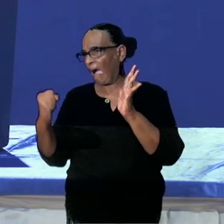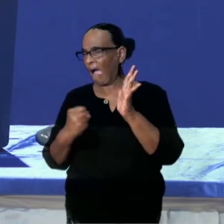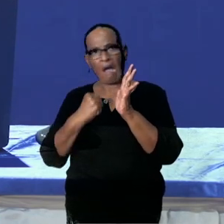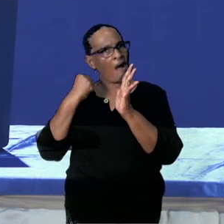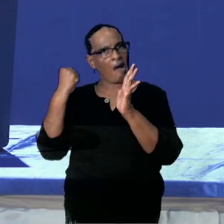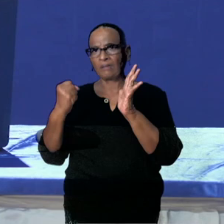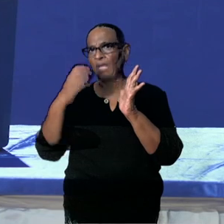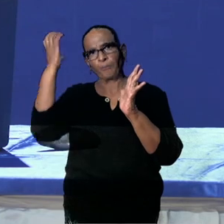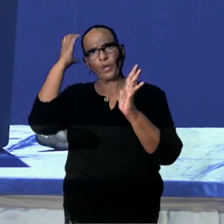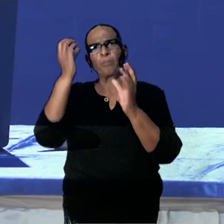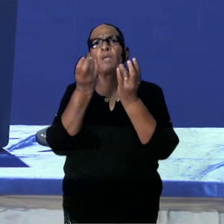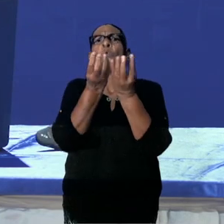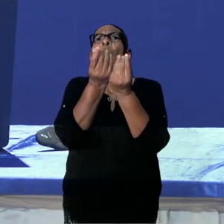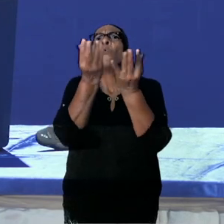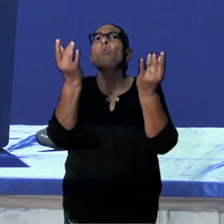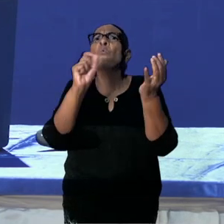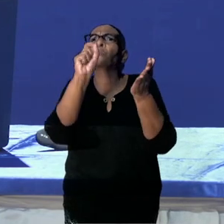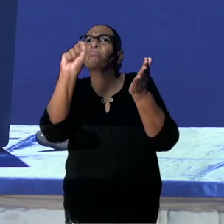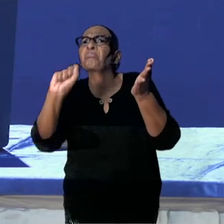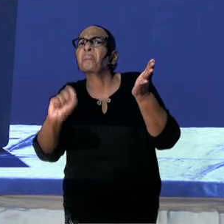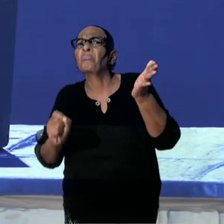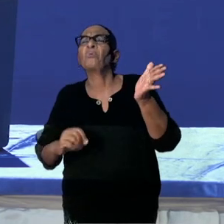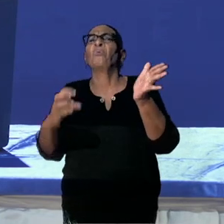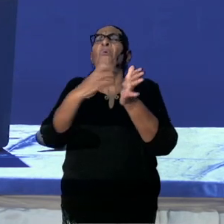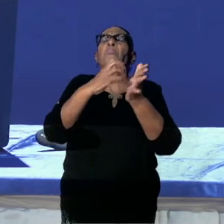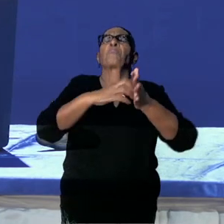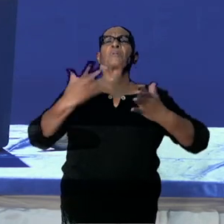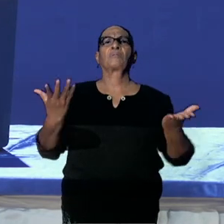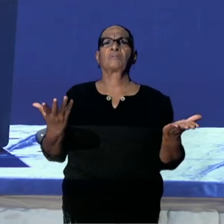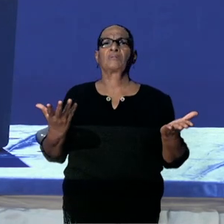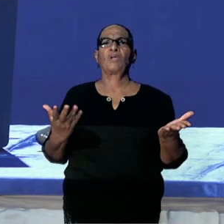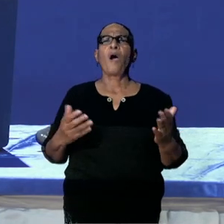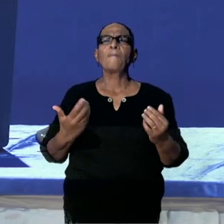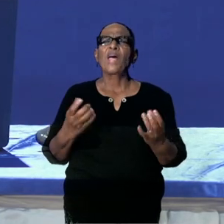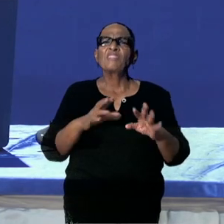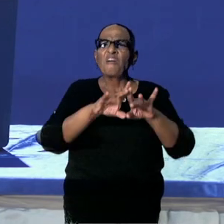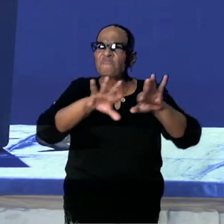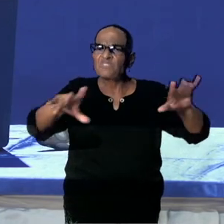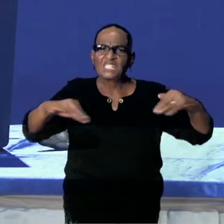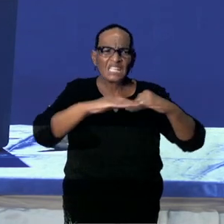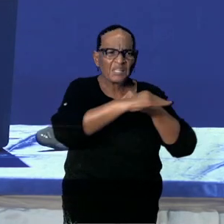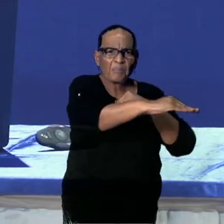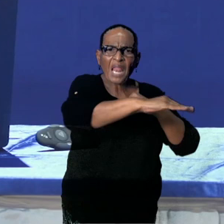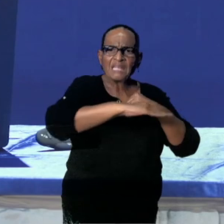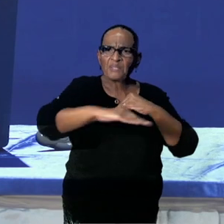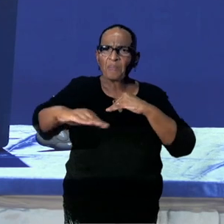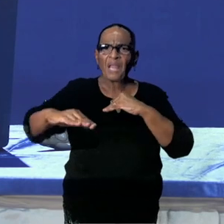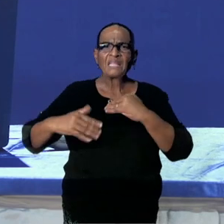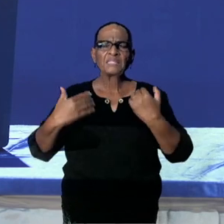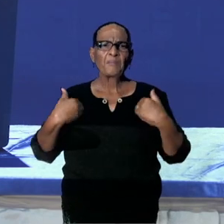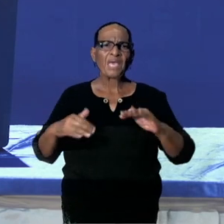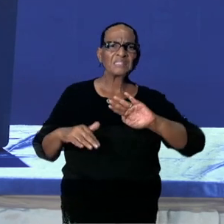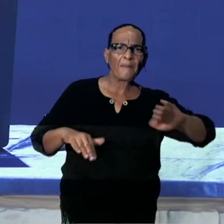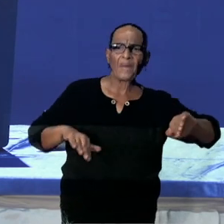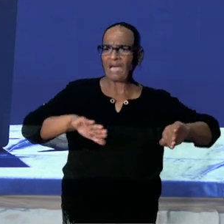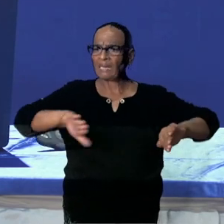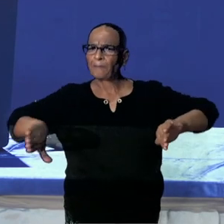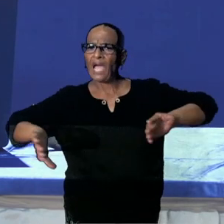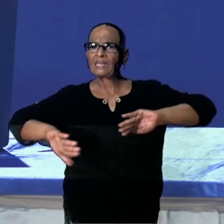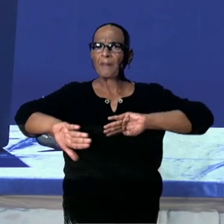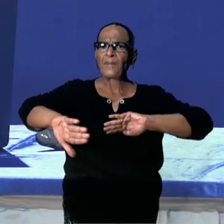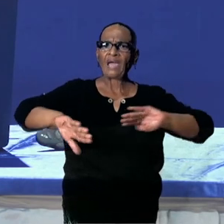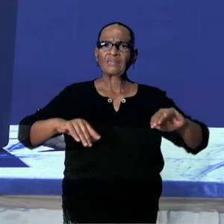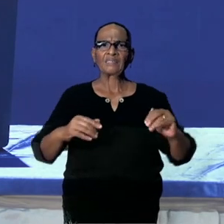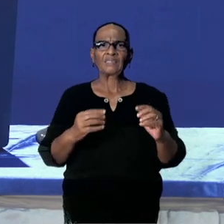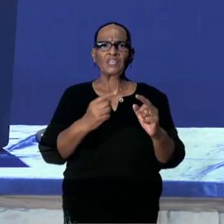het te berekenen. Omdat, je moet nagaan, er zijn op verschillende locaties personen, patiënten geïsoleerd. En dat elke dag